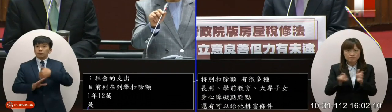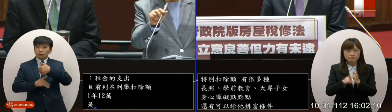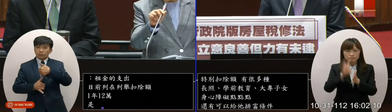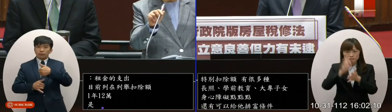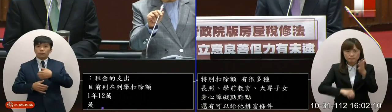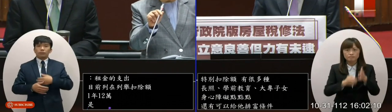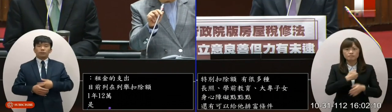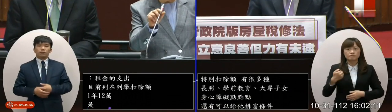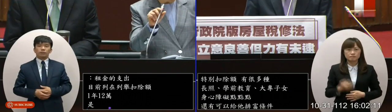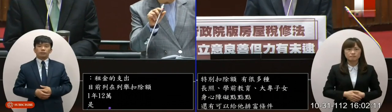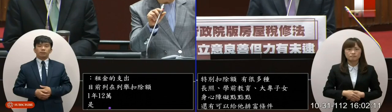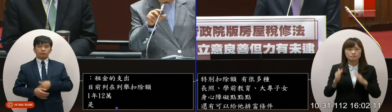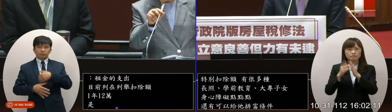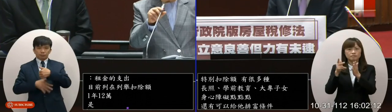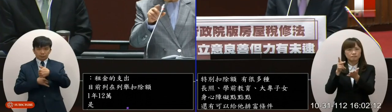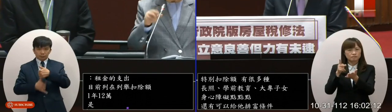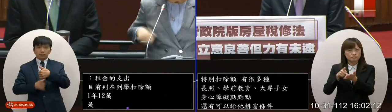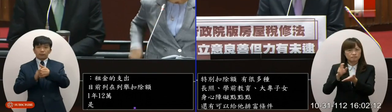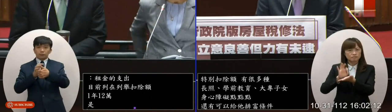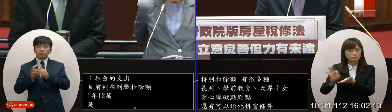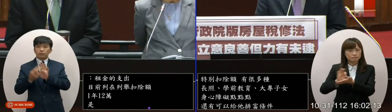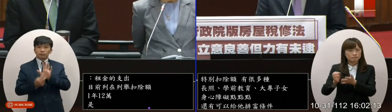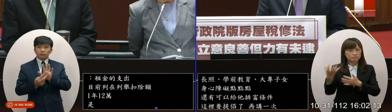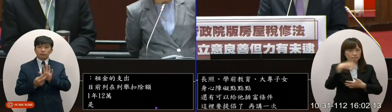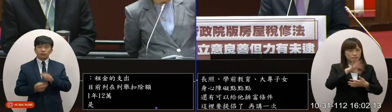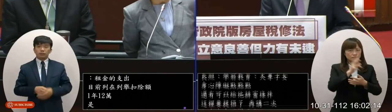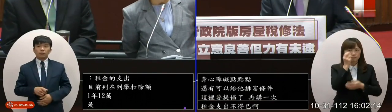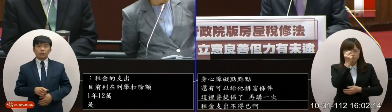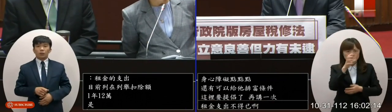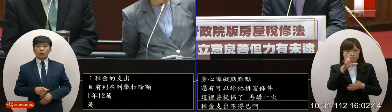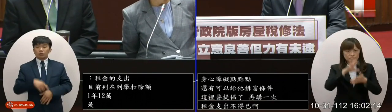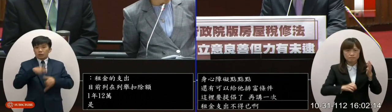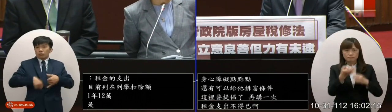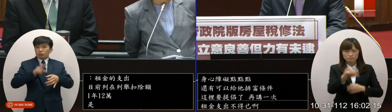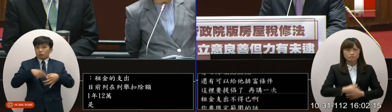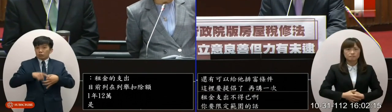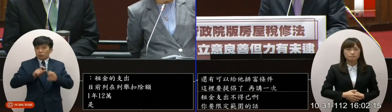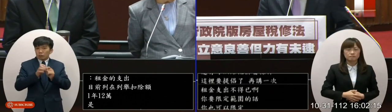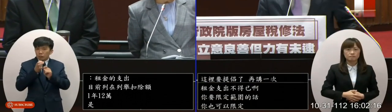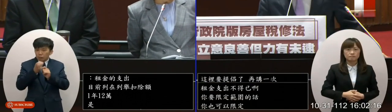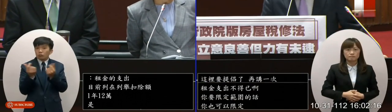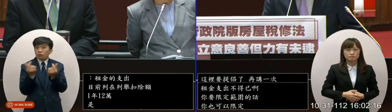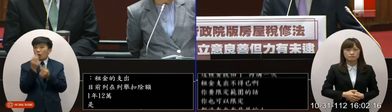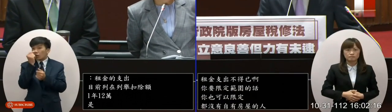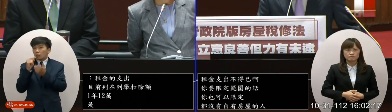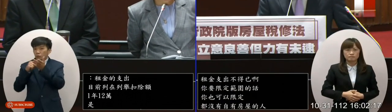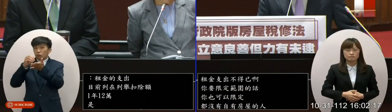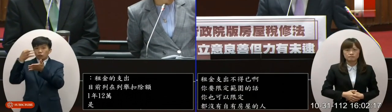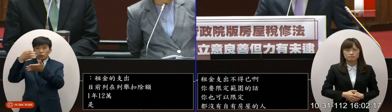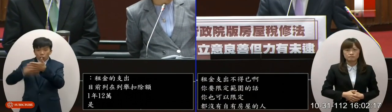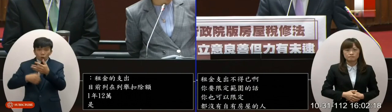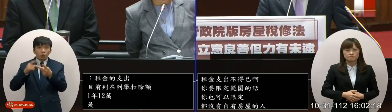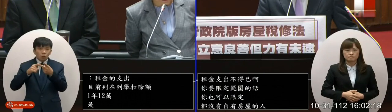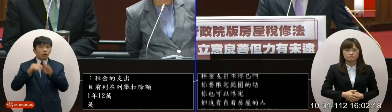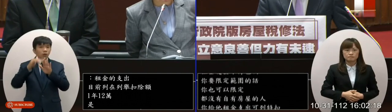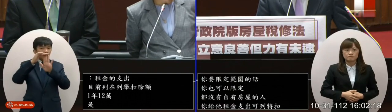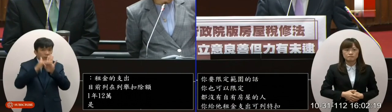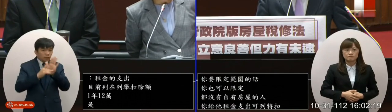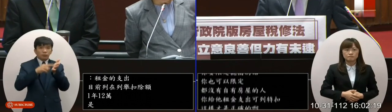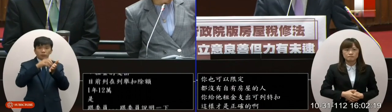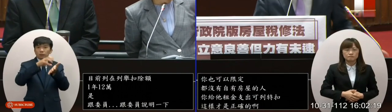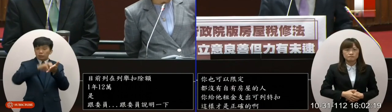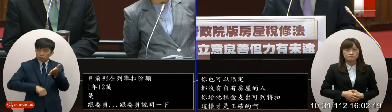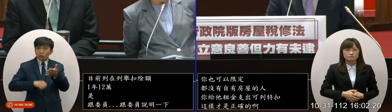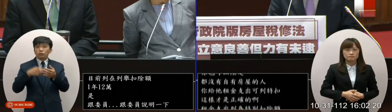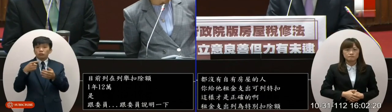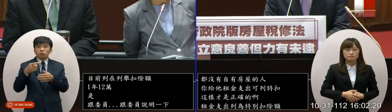租金支出列為特別扣委員說明一下那對於有關所得稅裡面究竟有些要列為特別扣除了或列舉扣除了這些項目